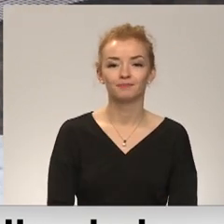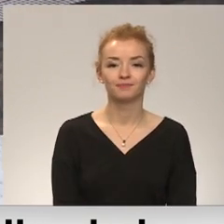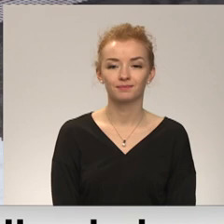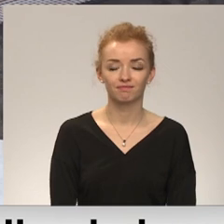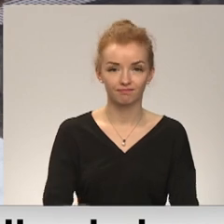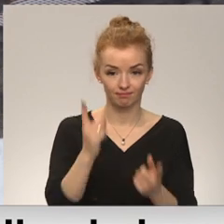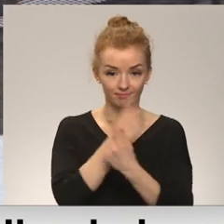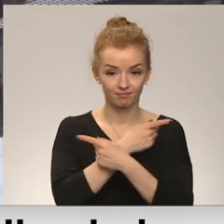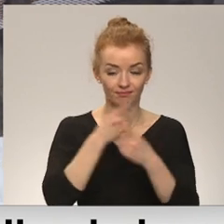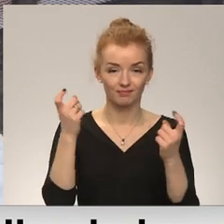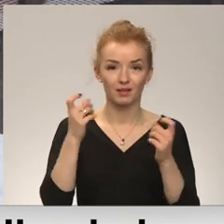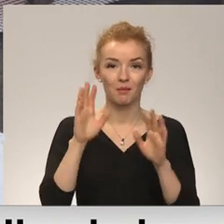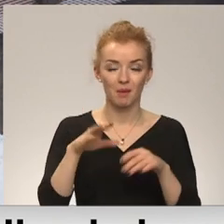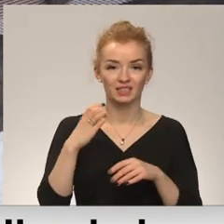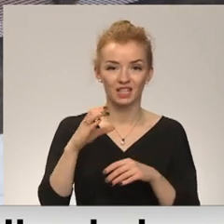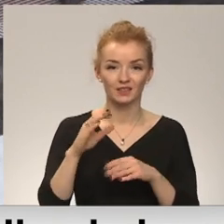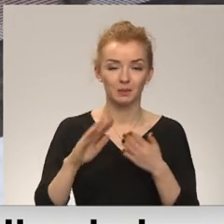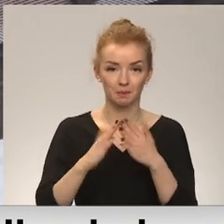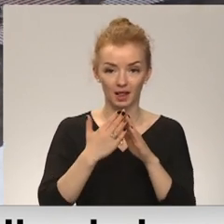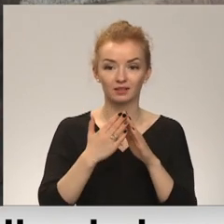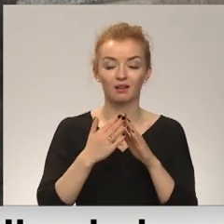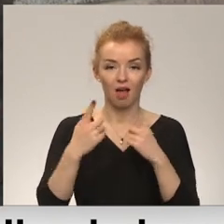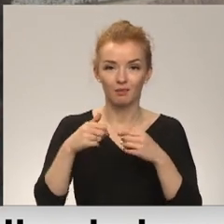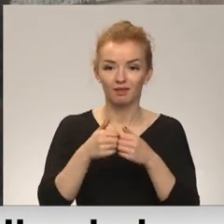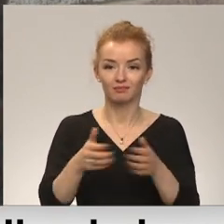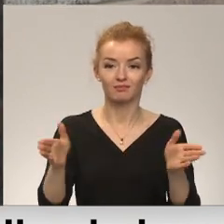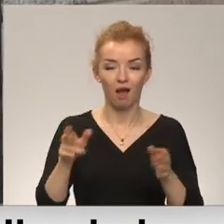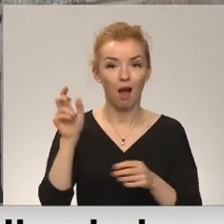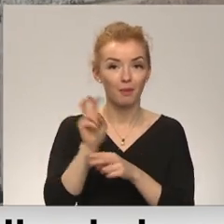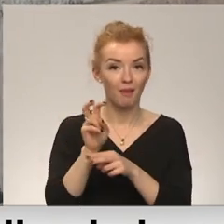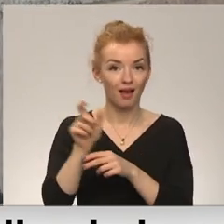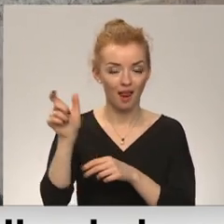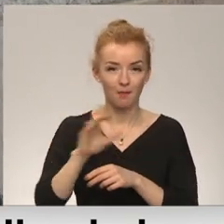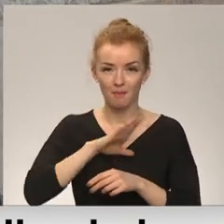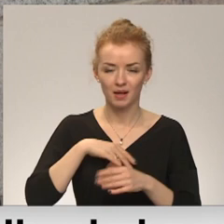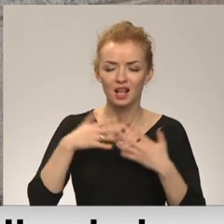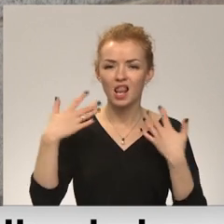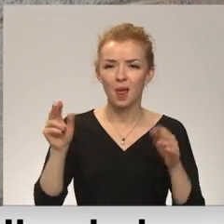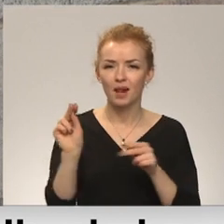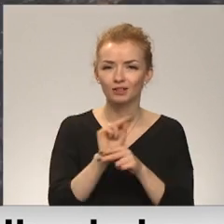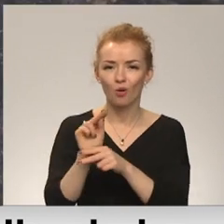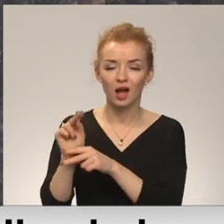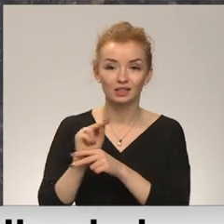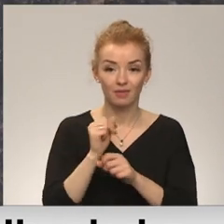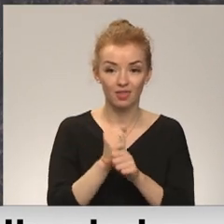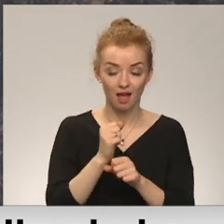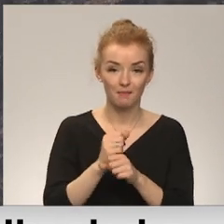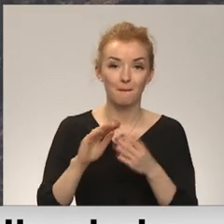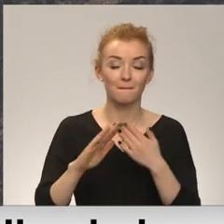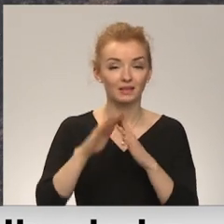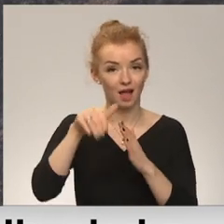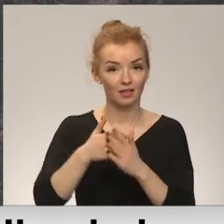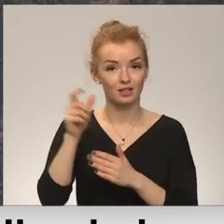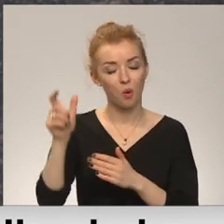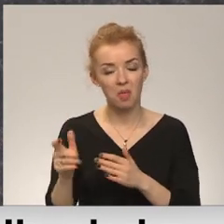Mēdījos izskanējušo ziņu par Cēsvainas pilī, kas atkal vērt durvis apmeklētājiem pēc vērienīgiem restaurācijas darbiem. Pils atjaunotāju